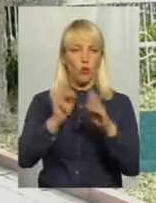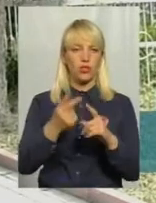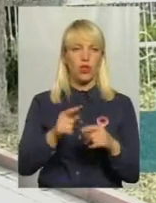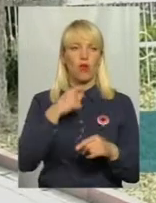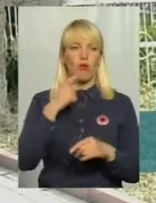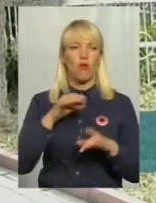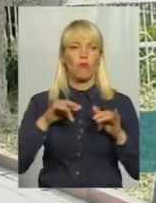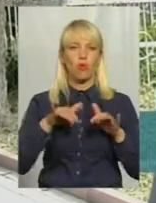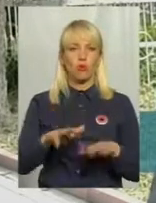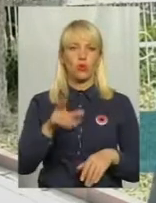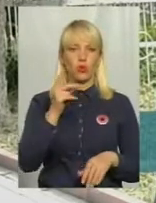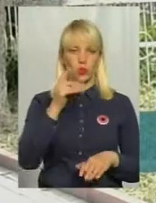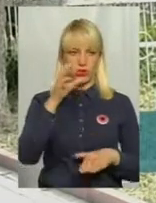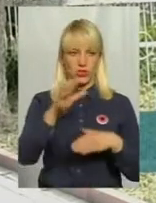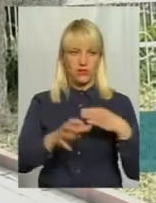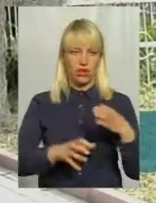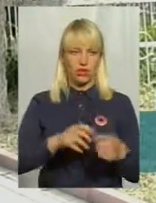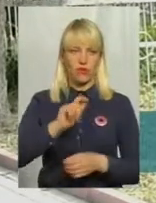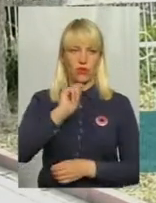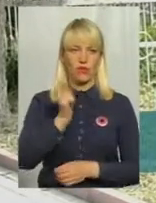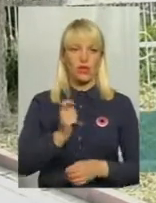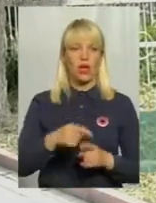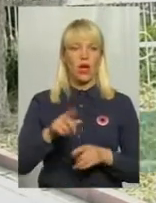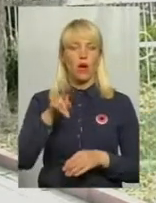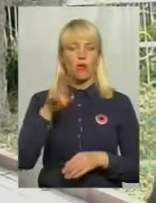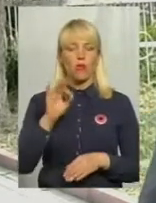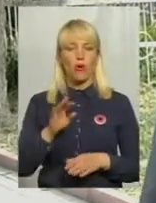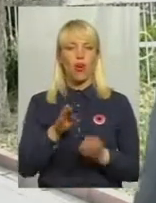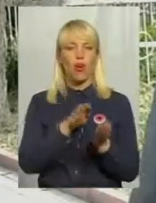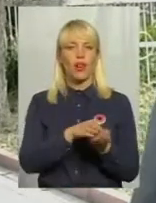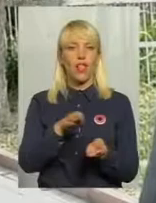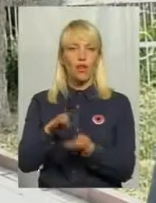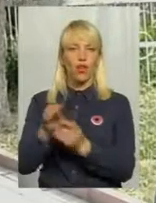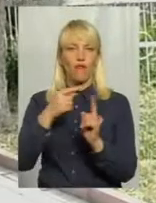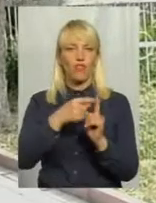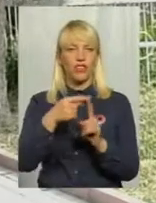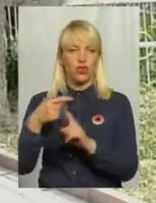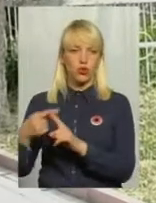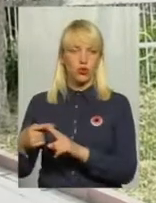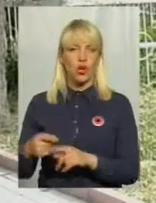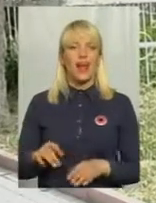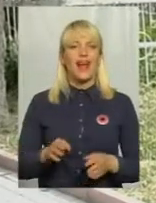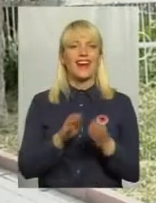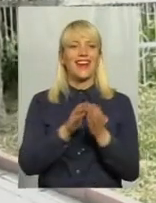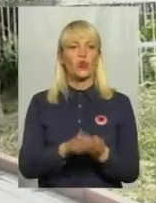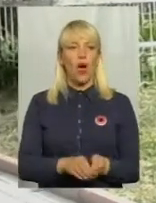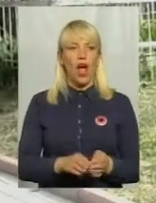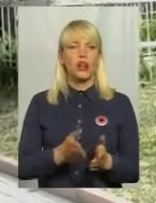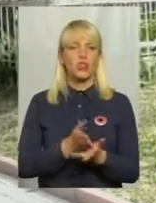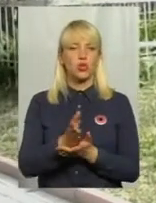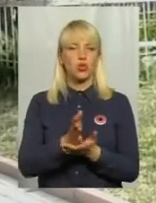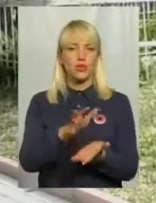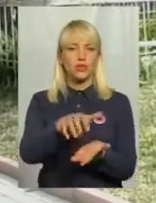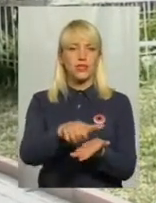події Другої світової війни. Власне, по кладовищу ритуальна служба займається цими питаннями,